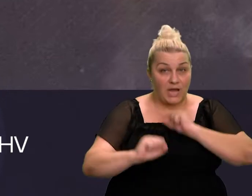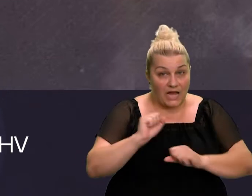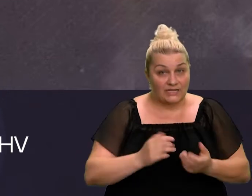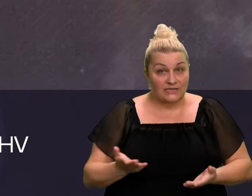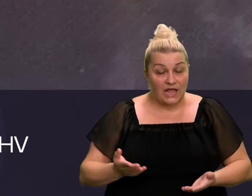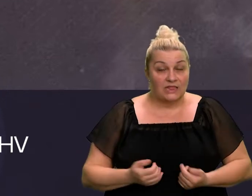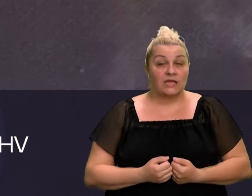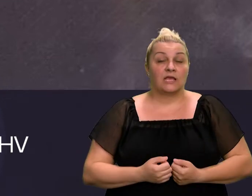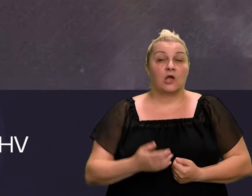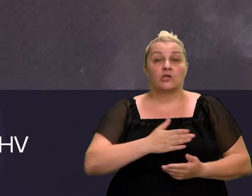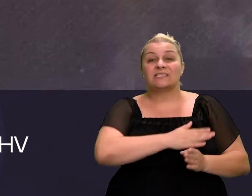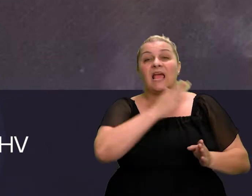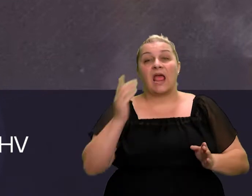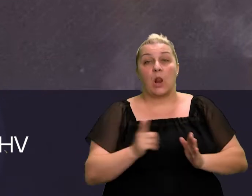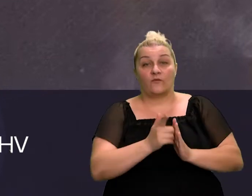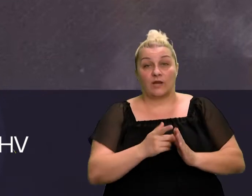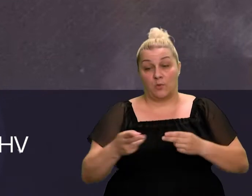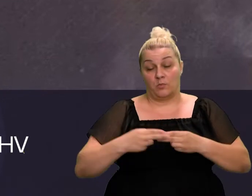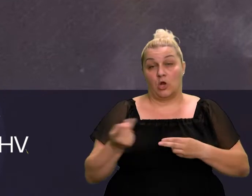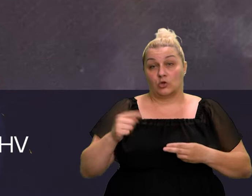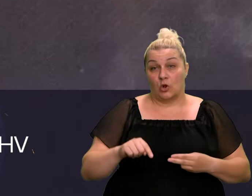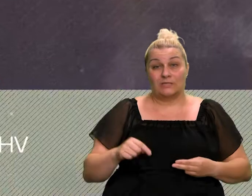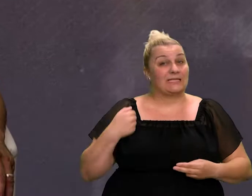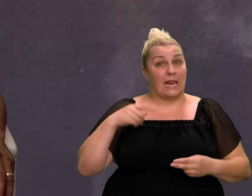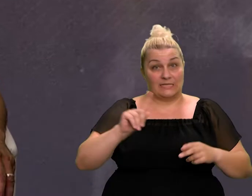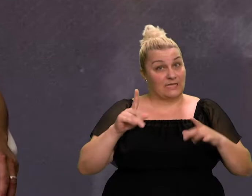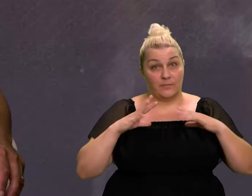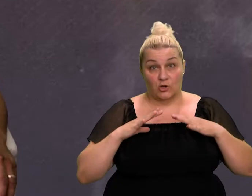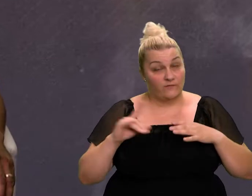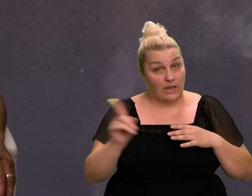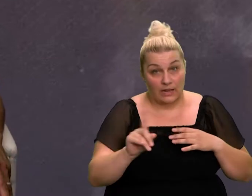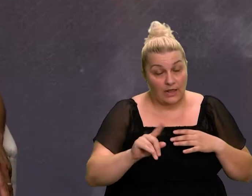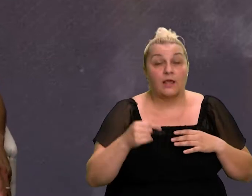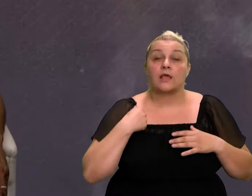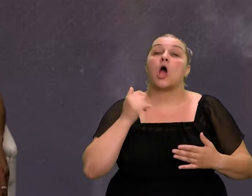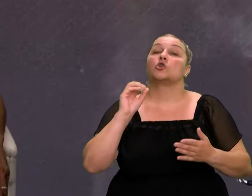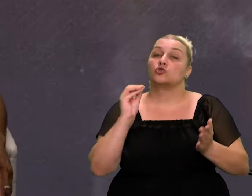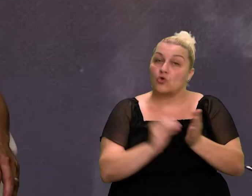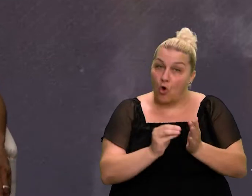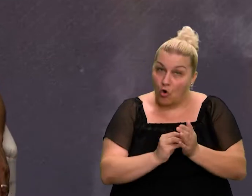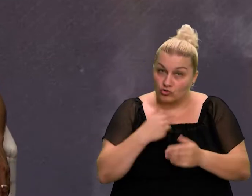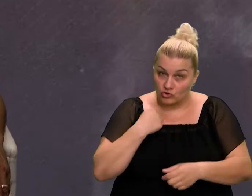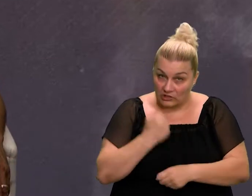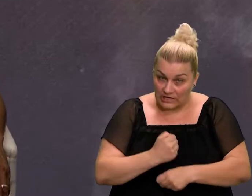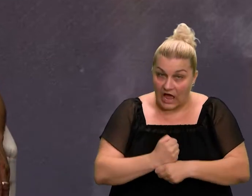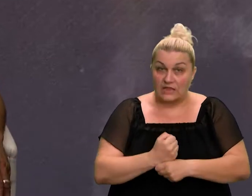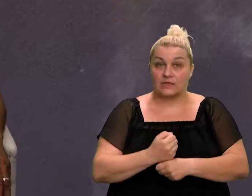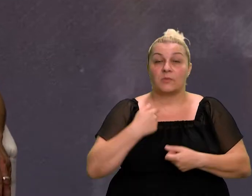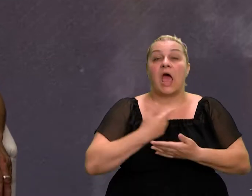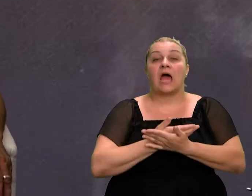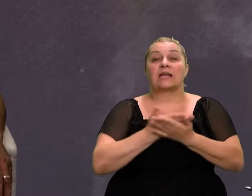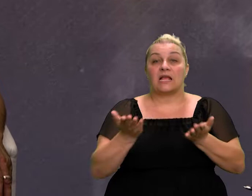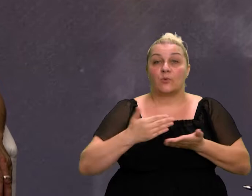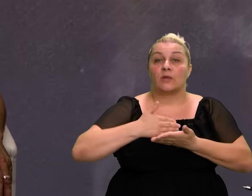približava i deseta obljetnica. Ujedno, ja nisam umirovljeni, ja danje danas radim, ja sam na raspolaganju